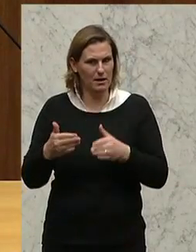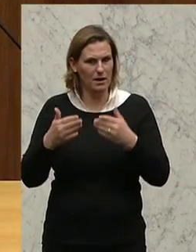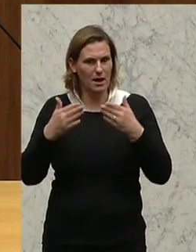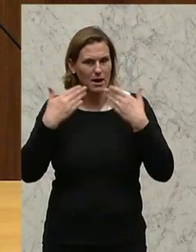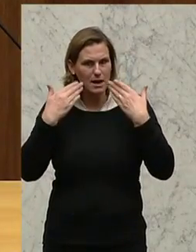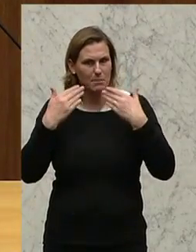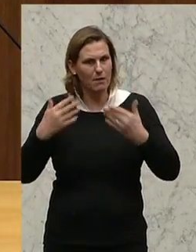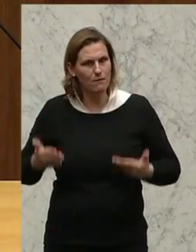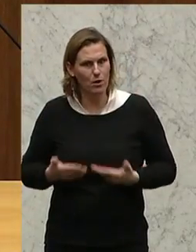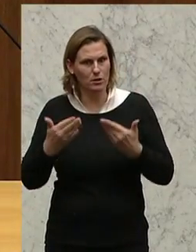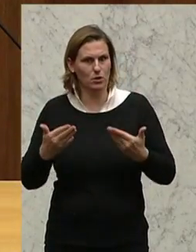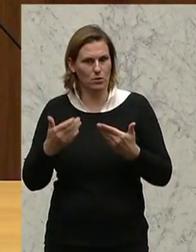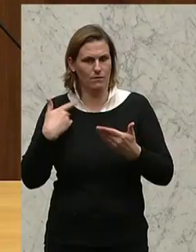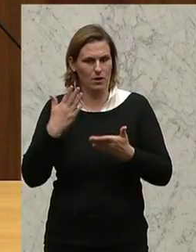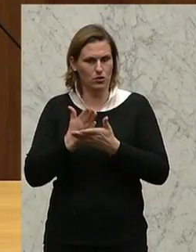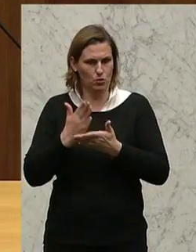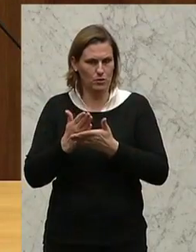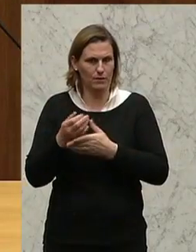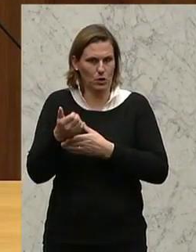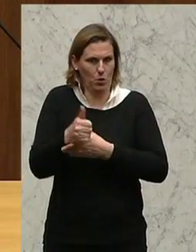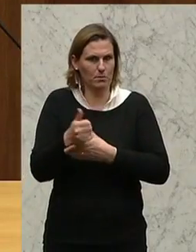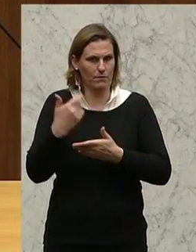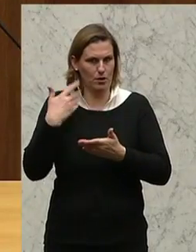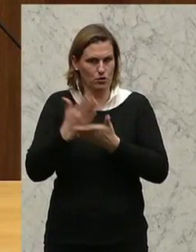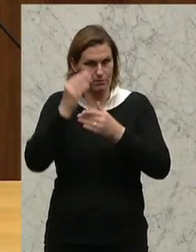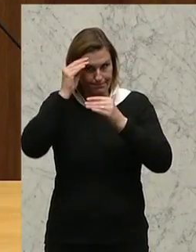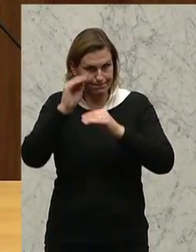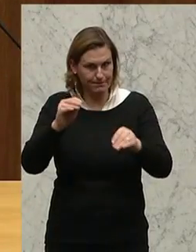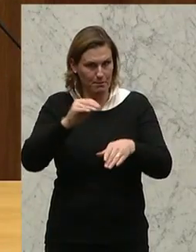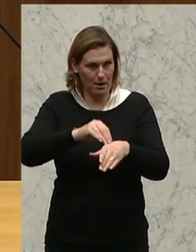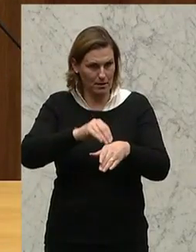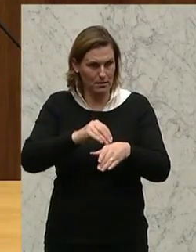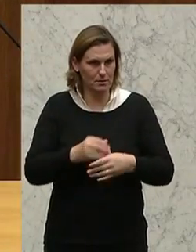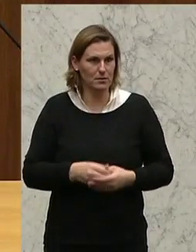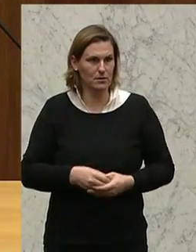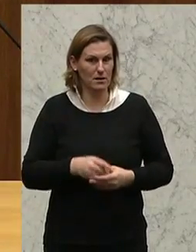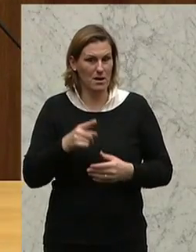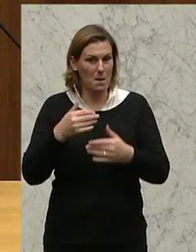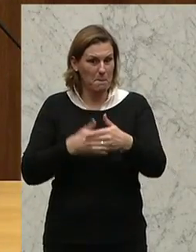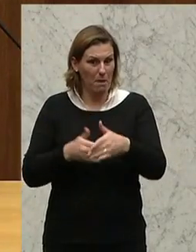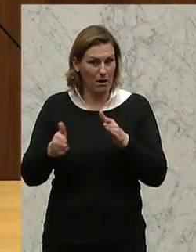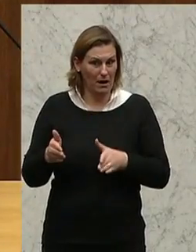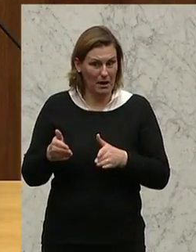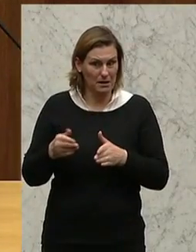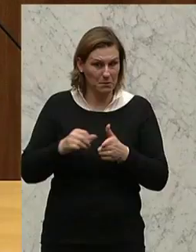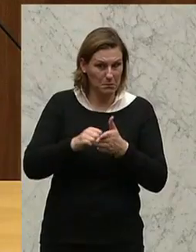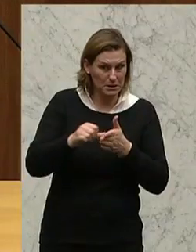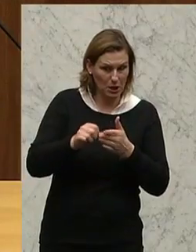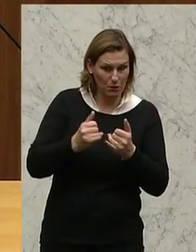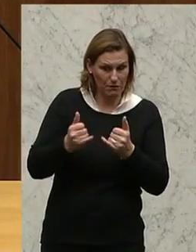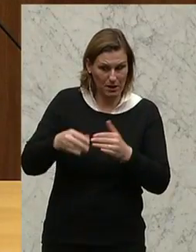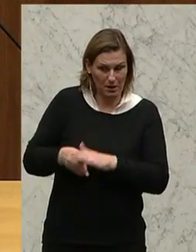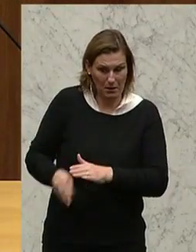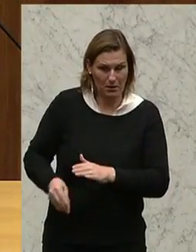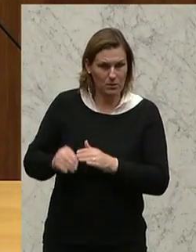zusätzlich stattfinden wird, angekündigt. Dieses Paket soll aus Rücklagen finanziert werden. Die